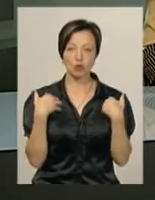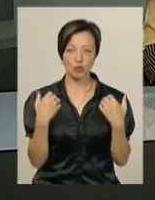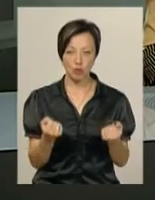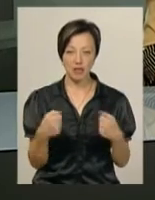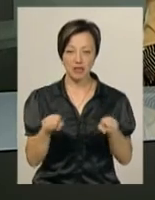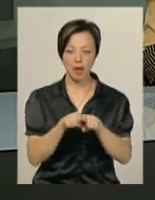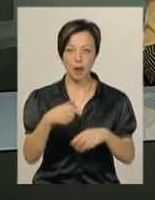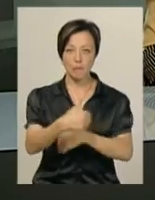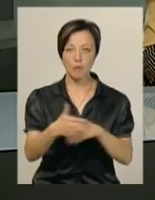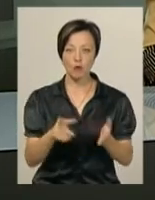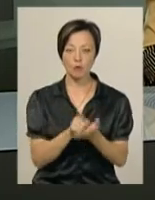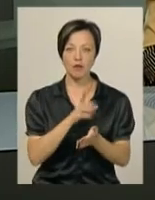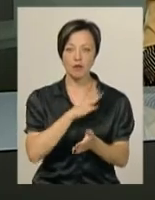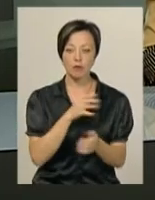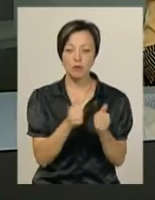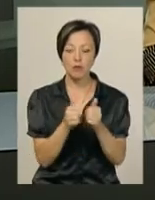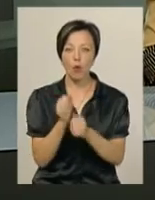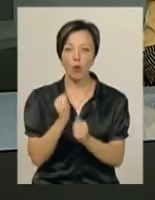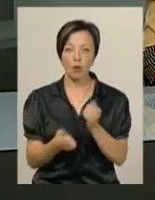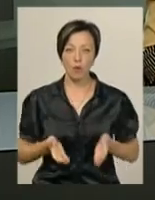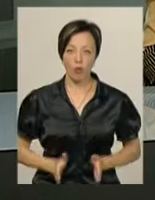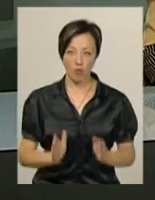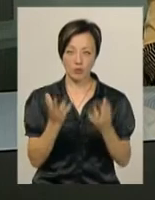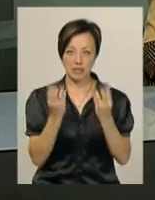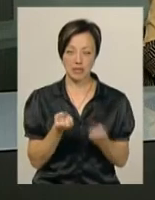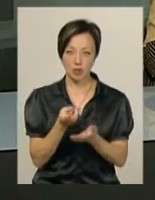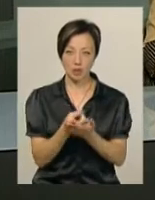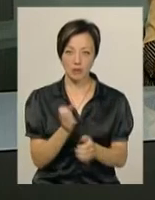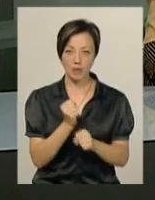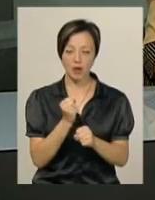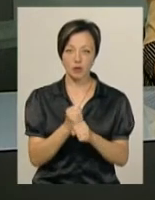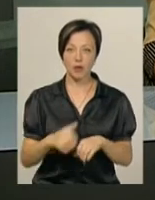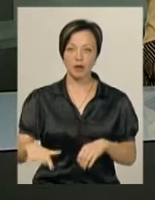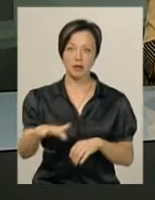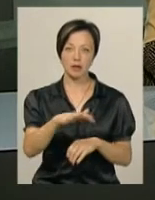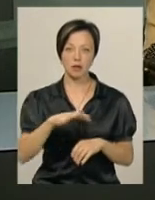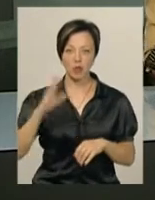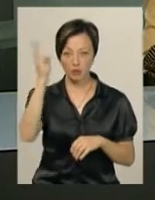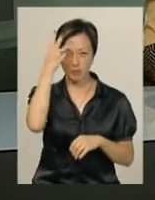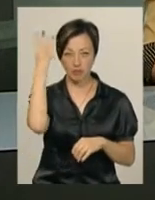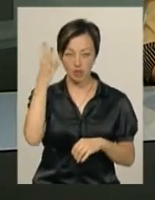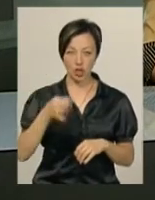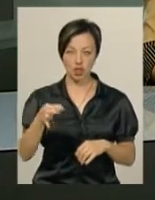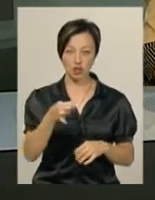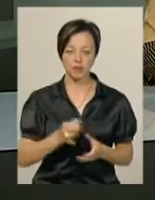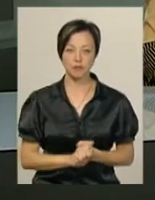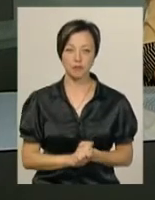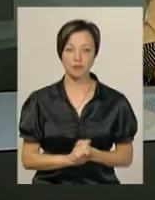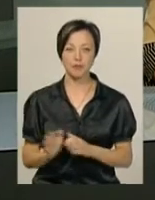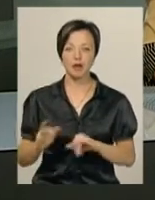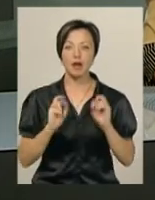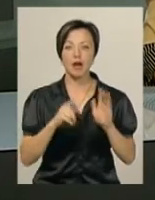'я, такі бокси повинні бути при кожному пологовому стаціонарі, який працює на території Хмельниччини. Як